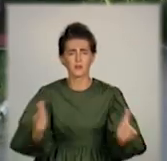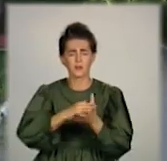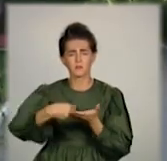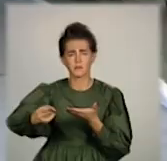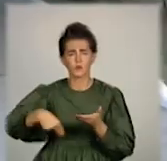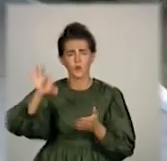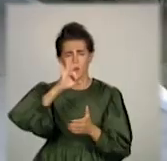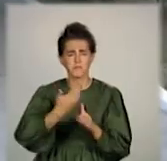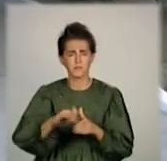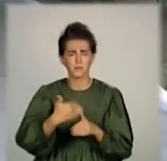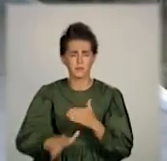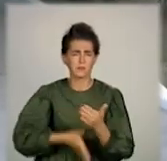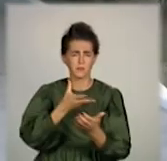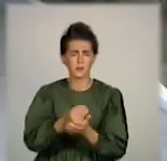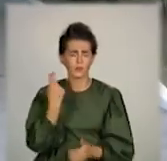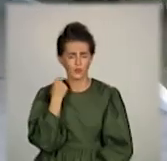реструктуризації боргу.